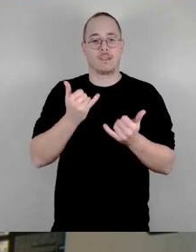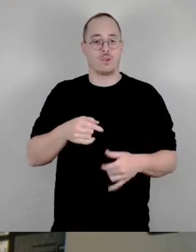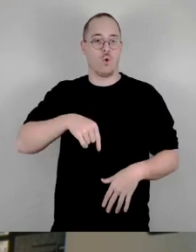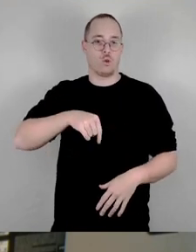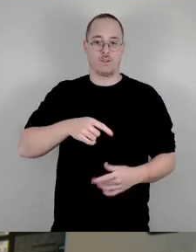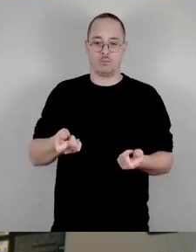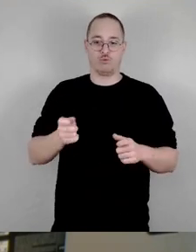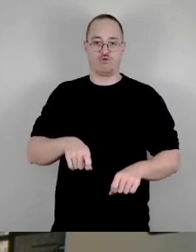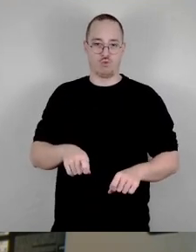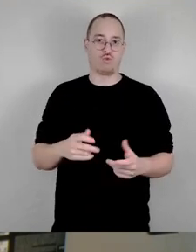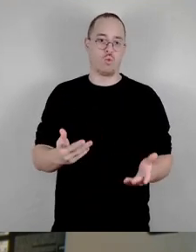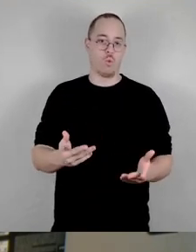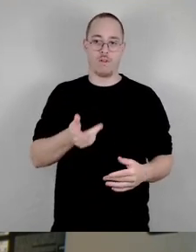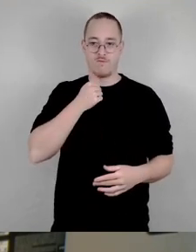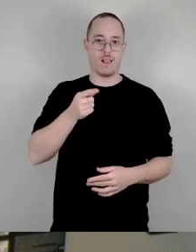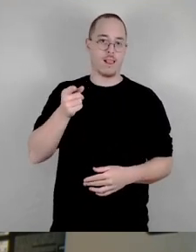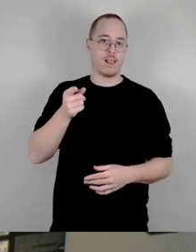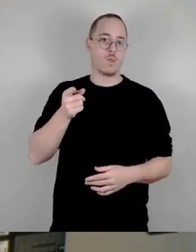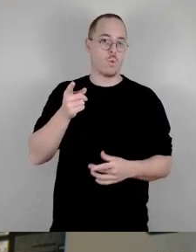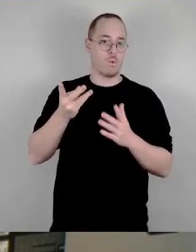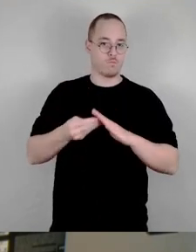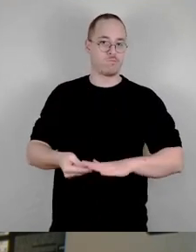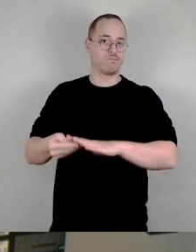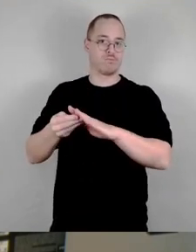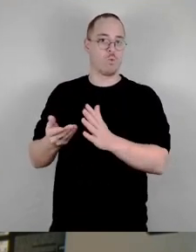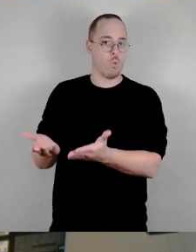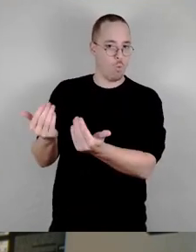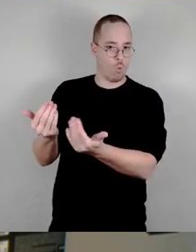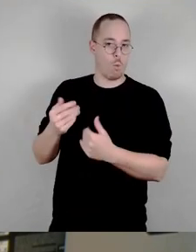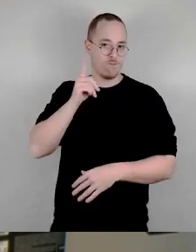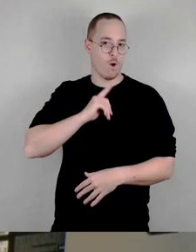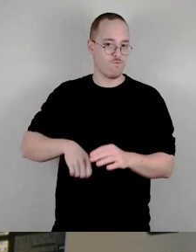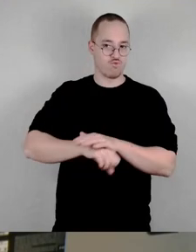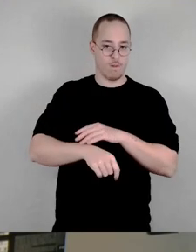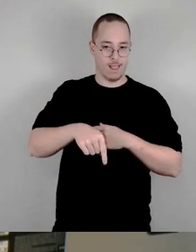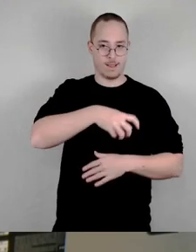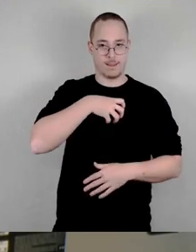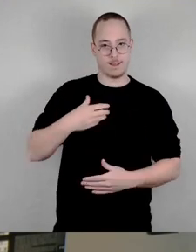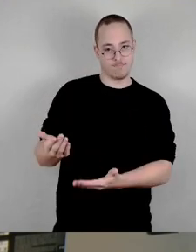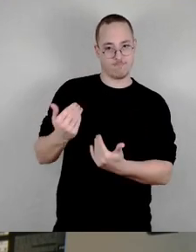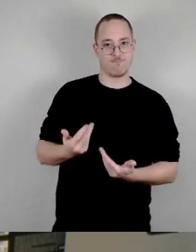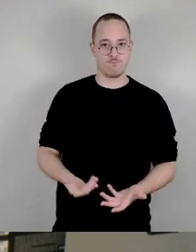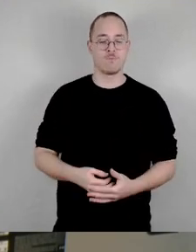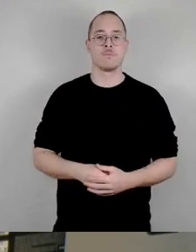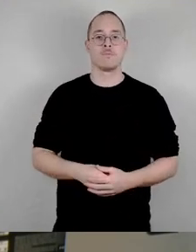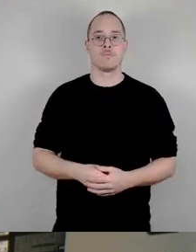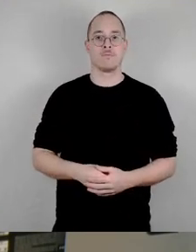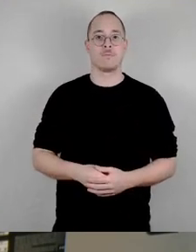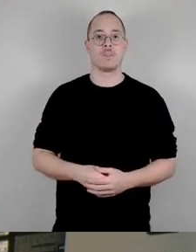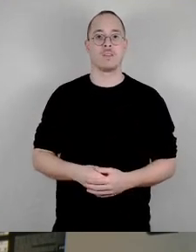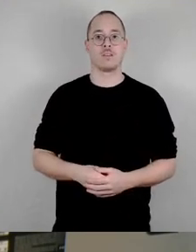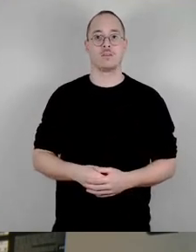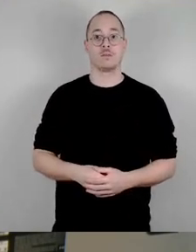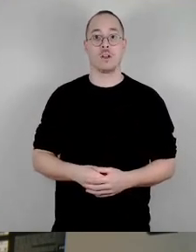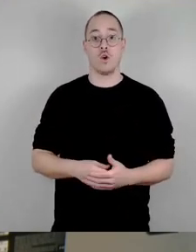bekräftigen, den Frauenfußball nach Dresden zu holen. Eine Kostenrelevanz entsteht da nicht, außer dass